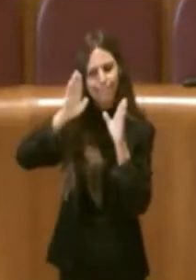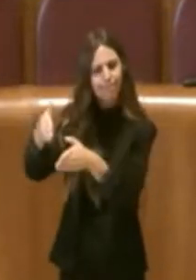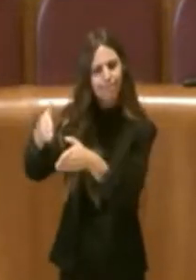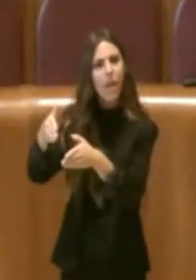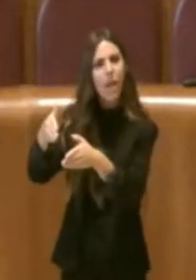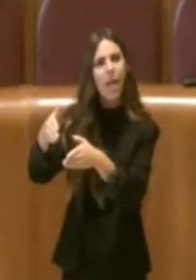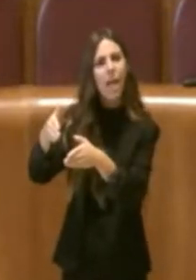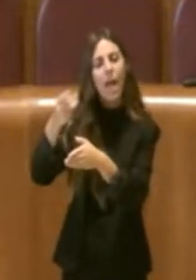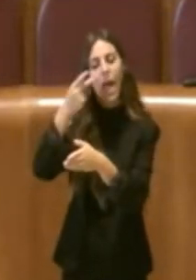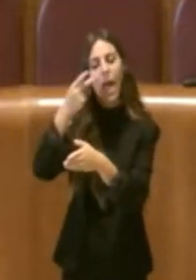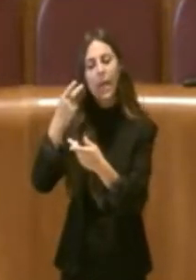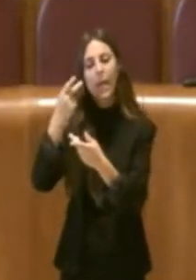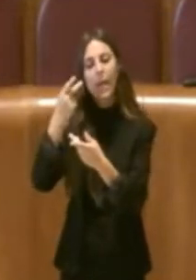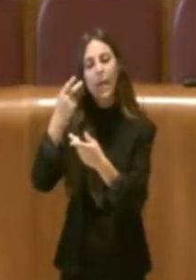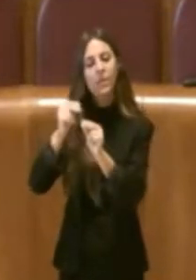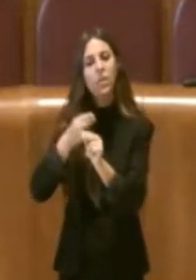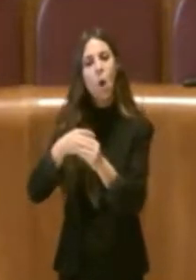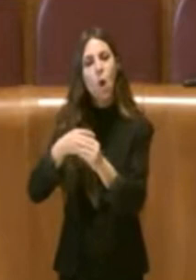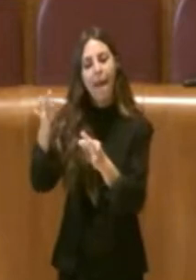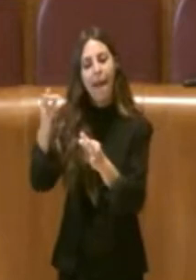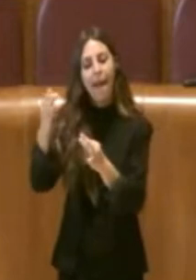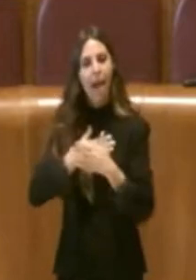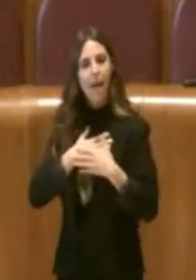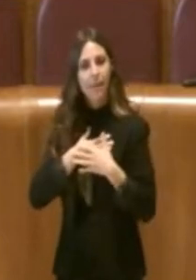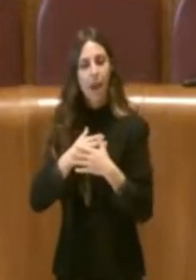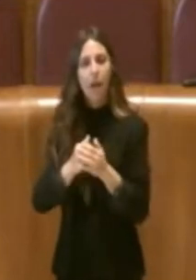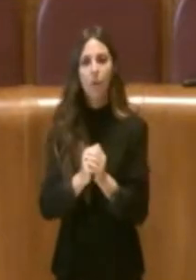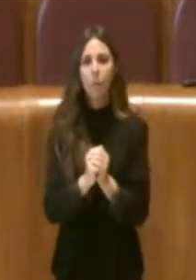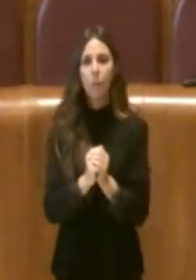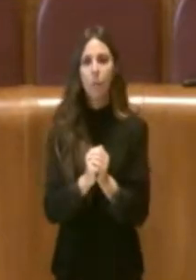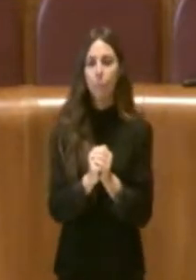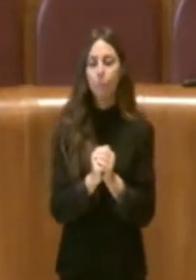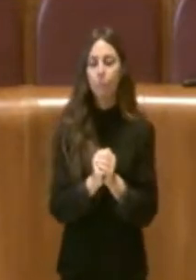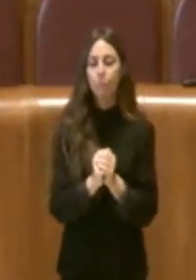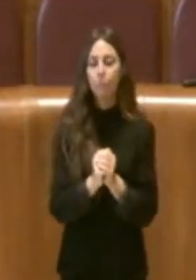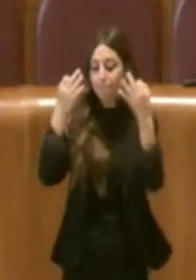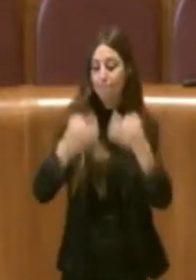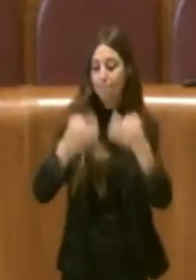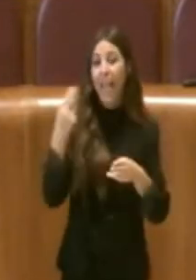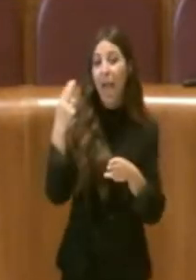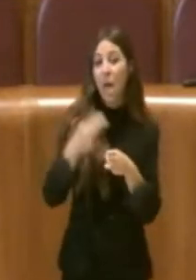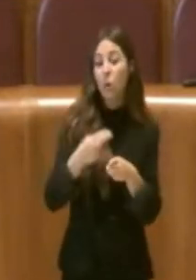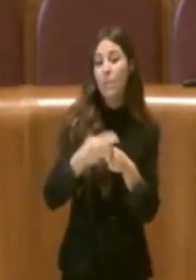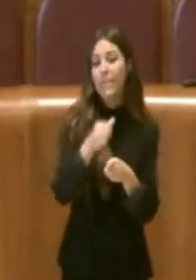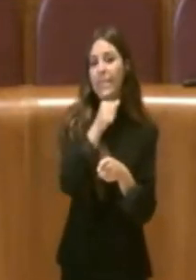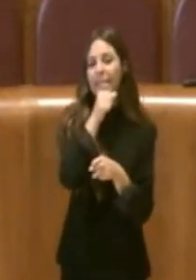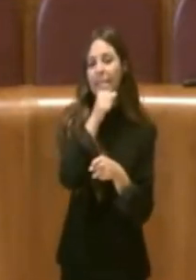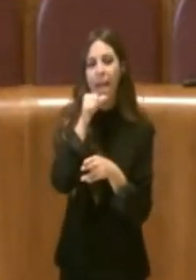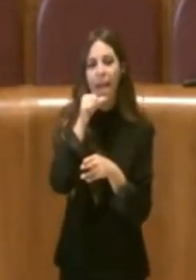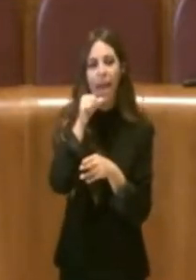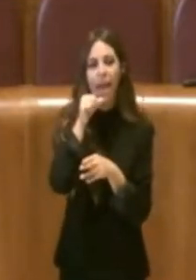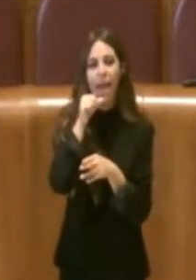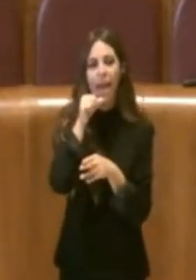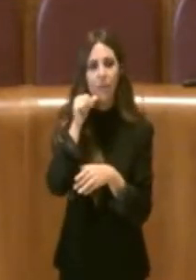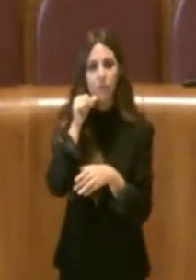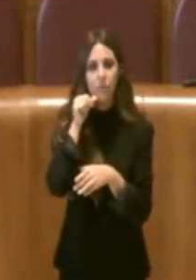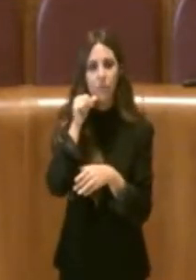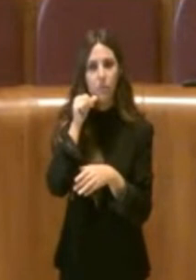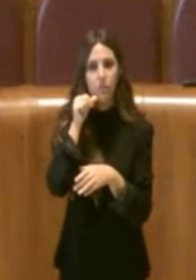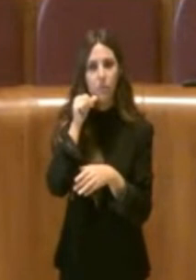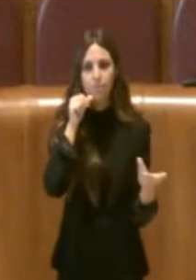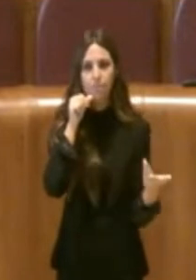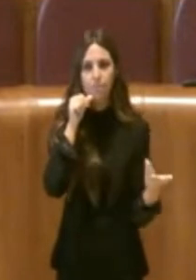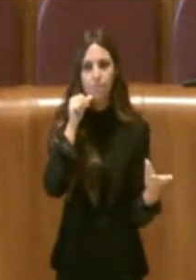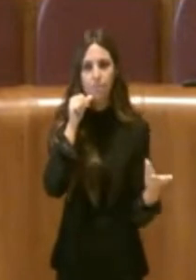della revisione della nostra carta. Sicuramente Roma ha la necessità di dover essere